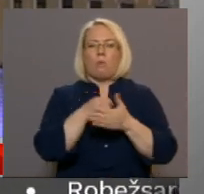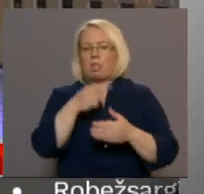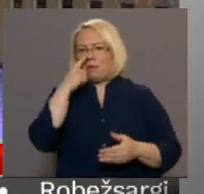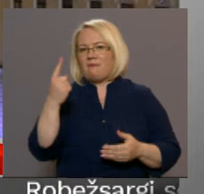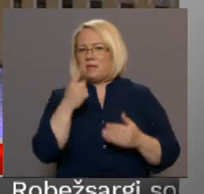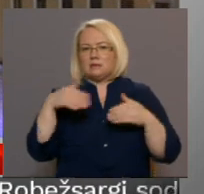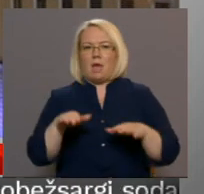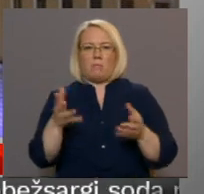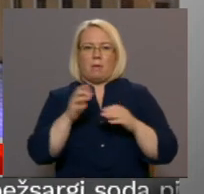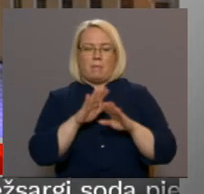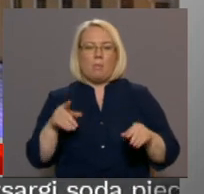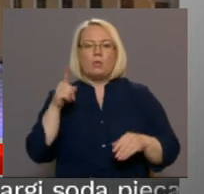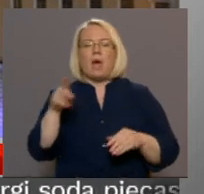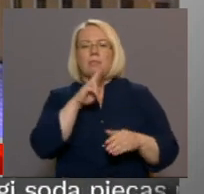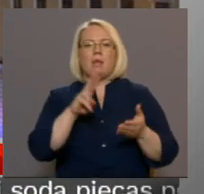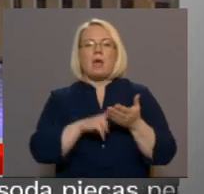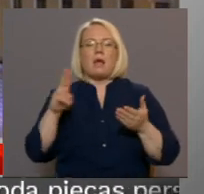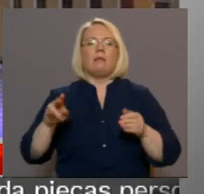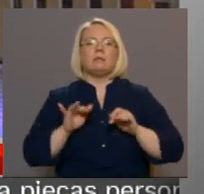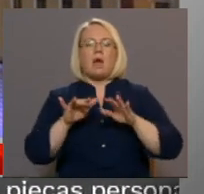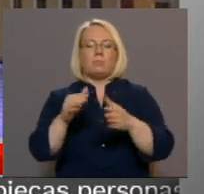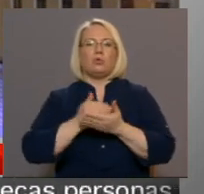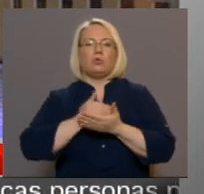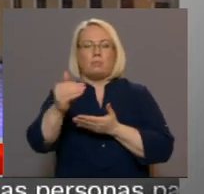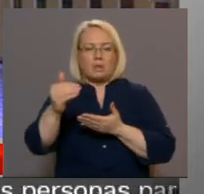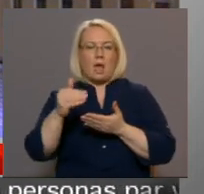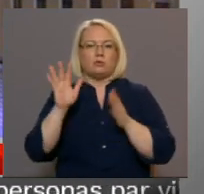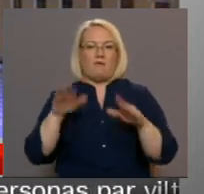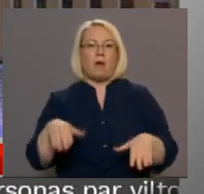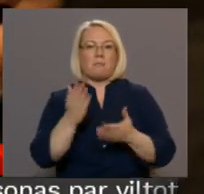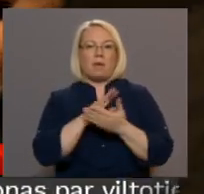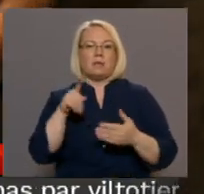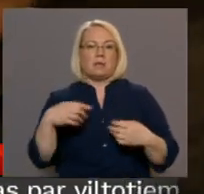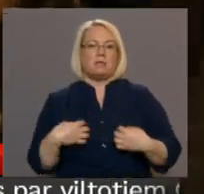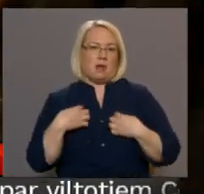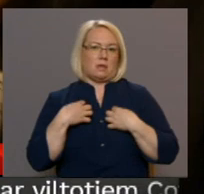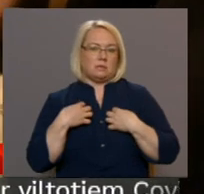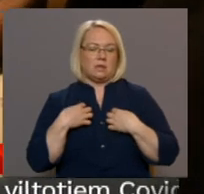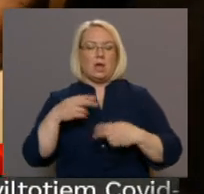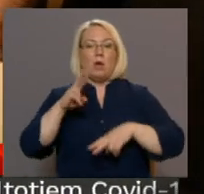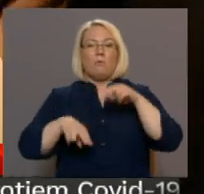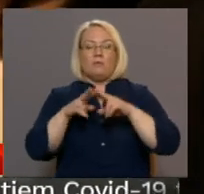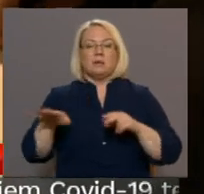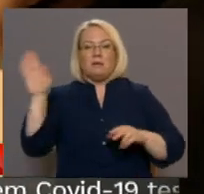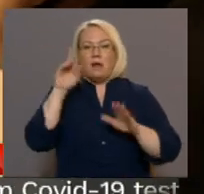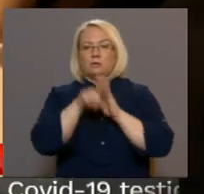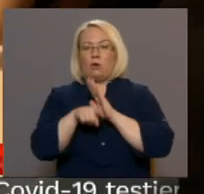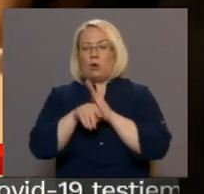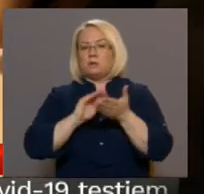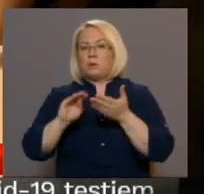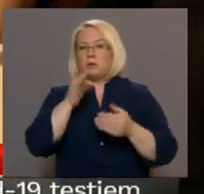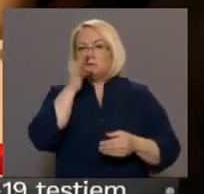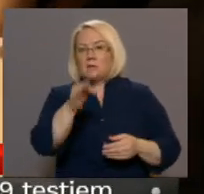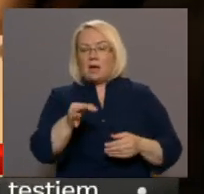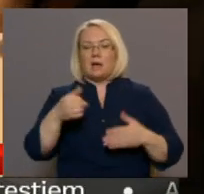nesankcinātā, nelegālā darbī turpinās, un pat var beigties šā traģiski. Būvniecības valsts kontrols birojā norāda, ka